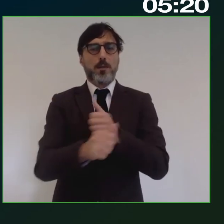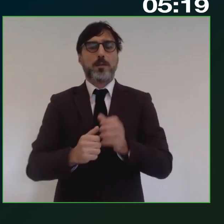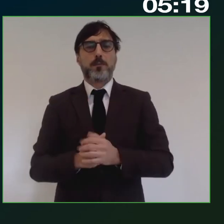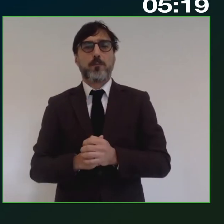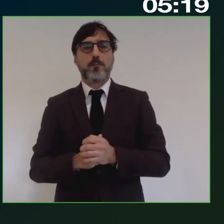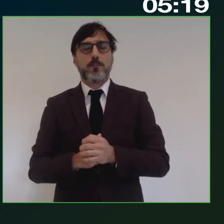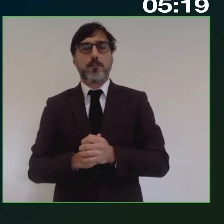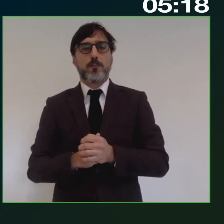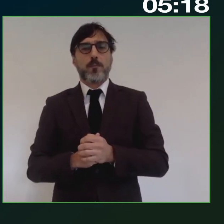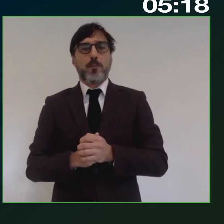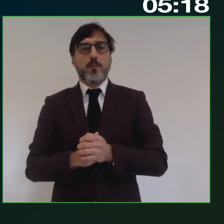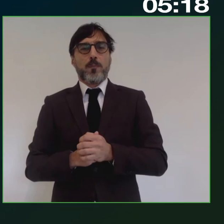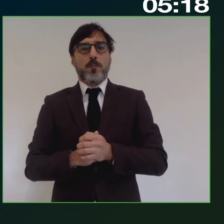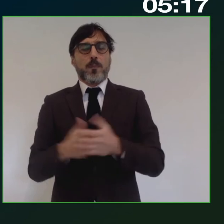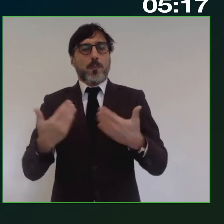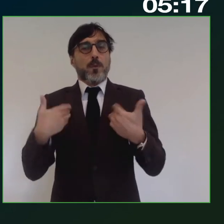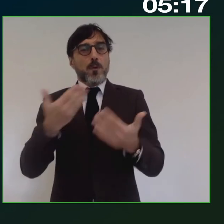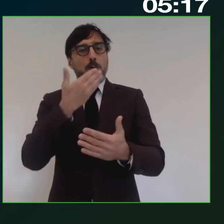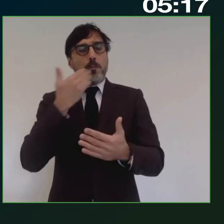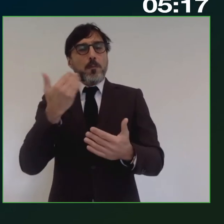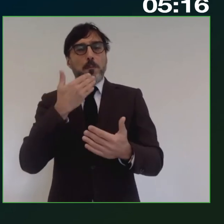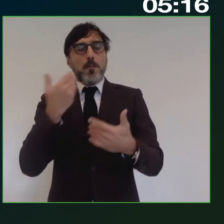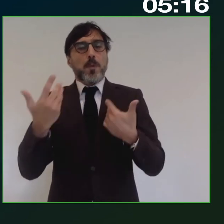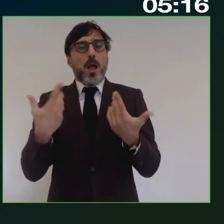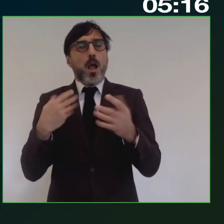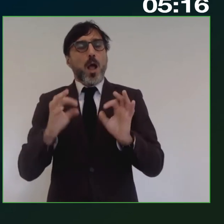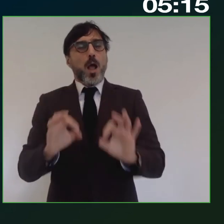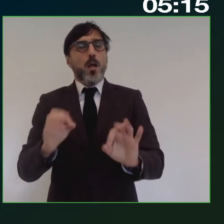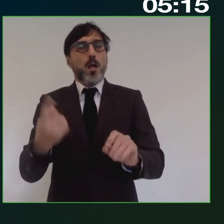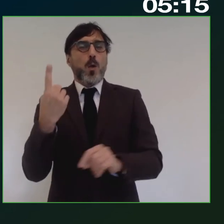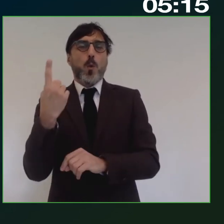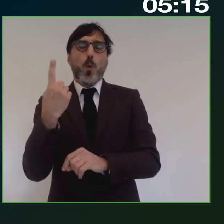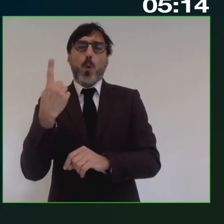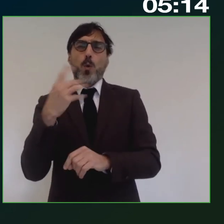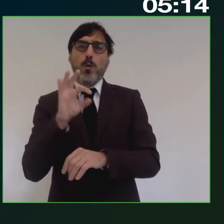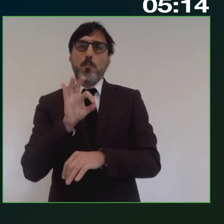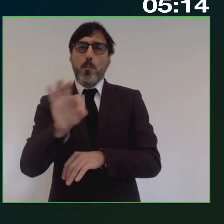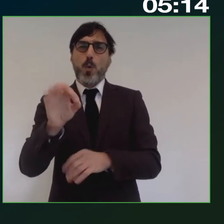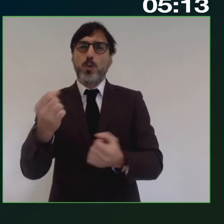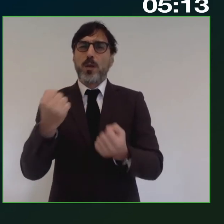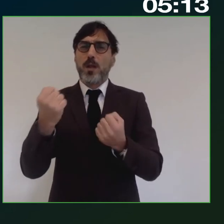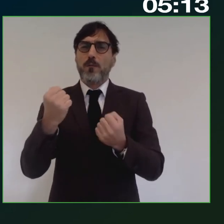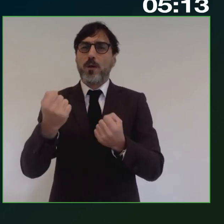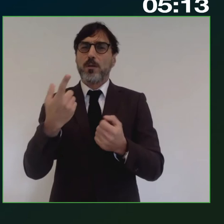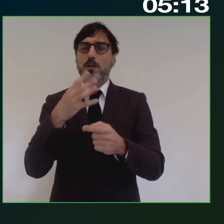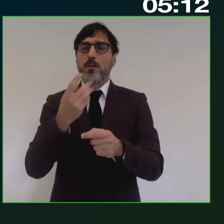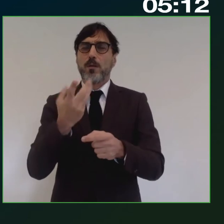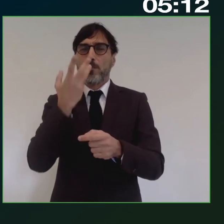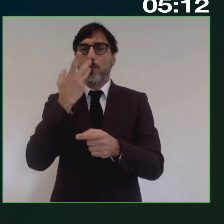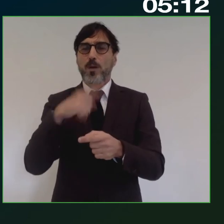mancanza, questo chiaramente secondo me è uno dei punti di forza su cui vorrei puntare è la fase